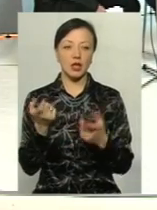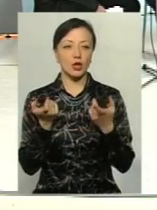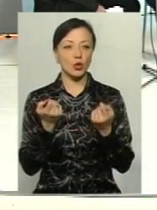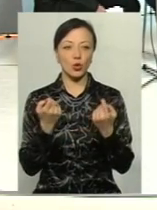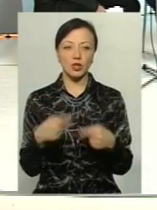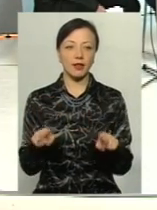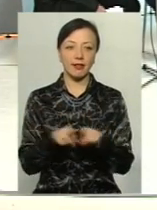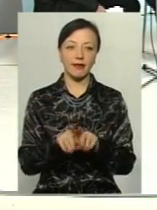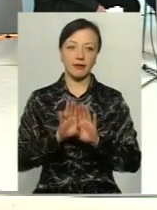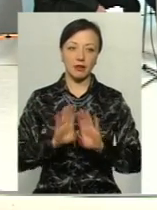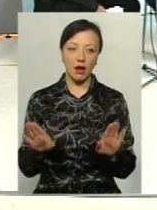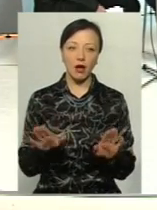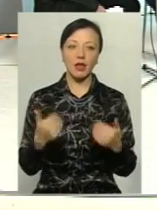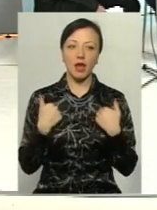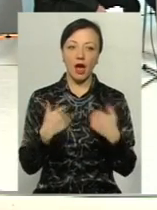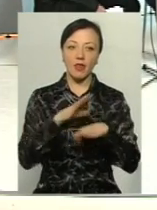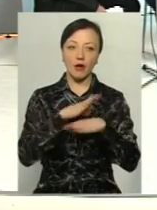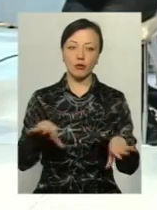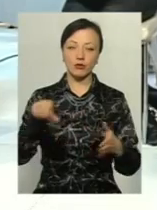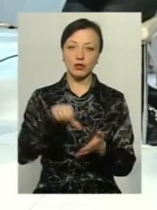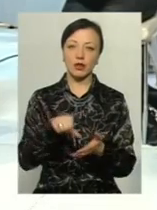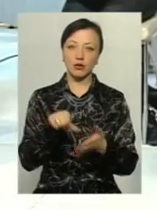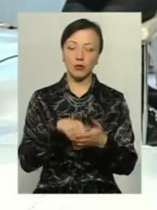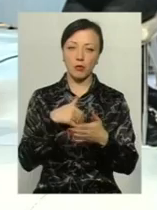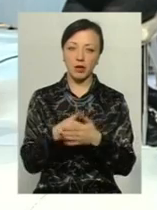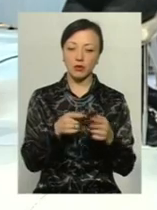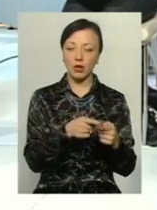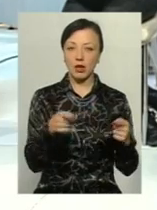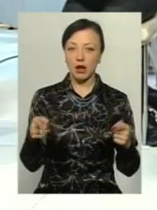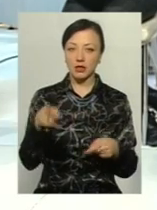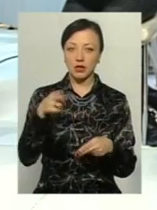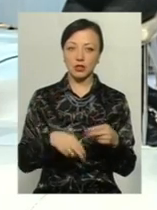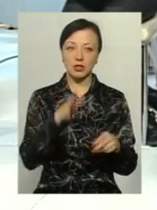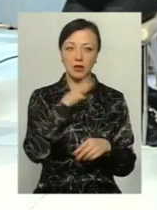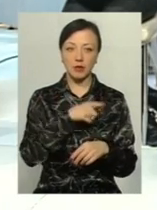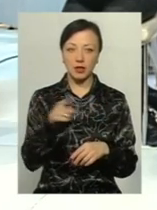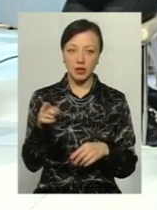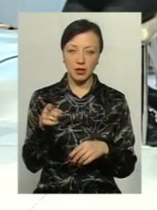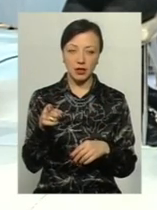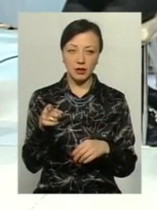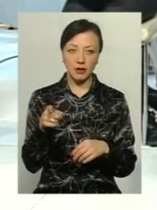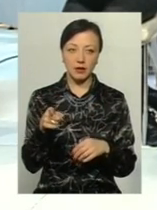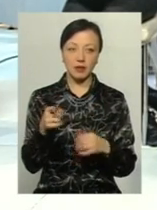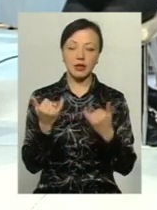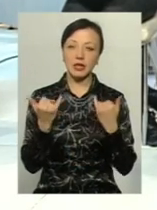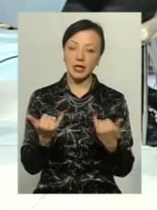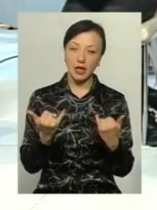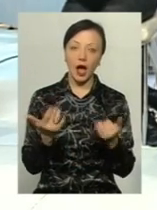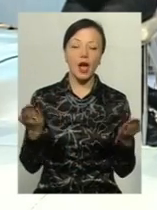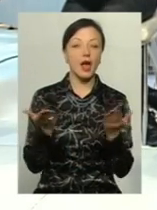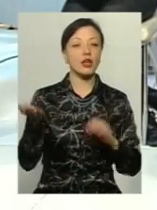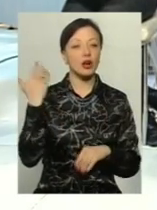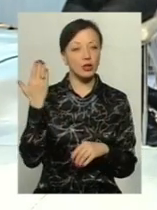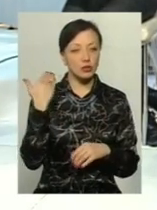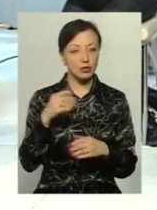не був членом громадської ради, яка закінчила, закінчилася термін дії, і я не членом громадської ради, яка сьогодні нині. А які були